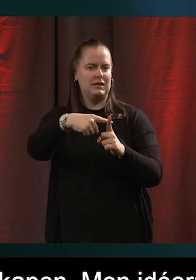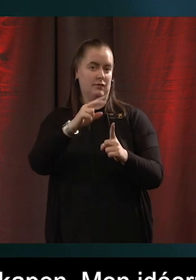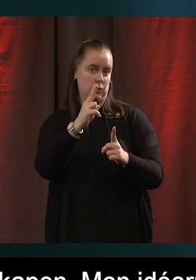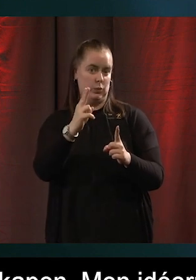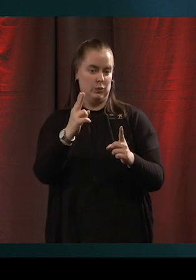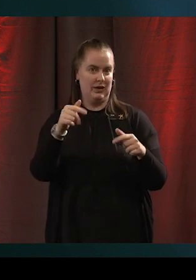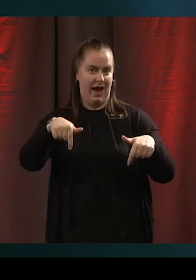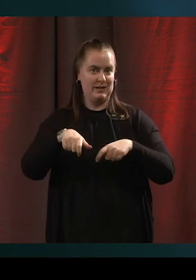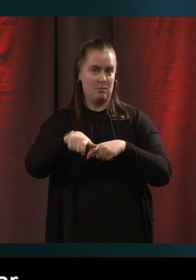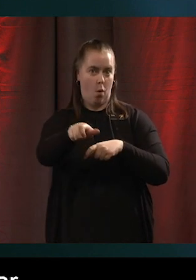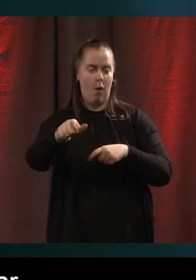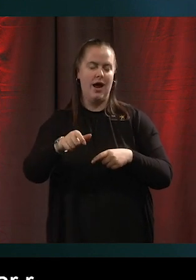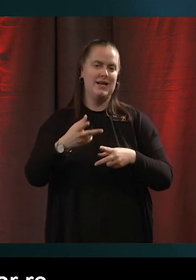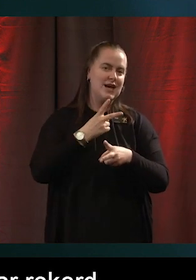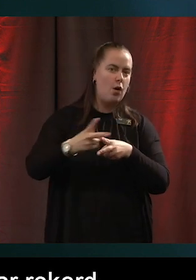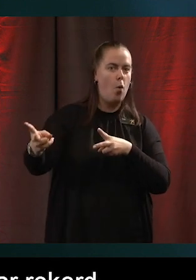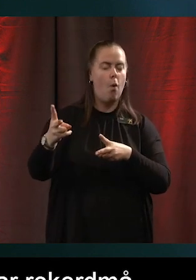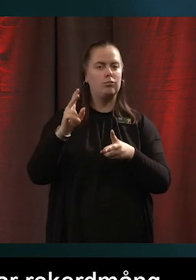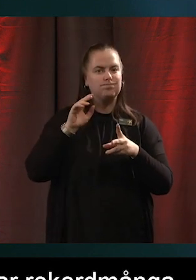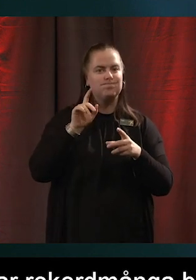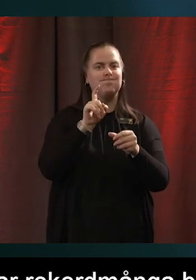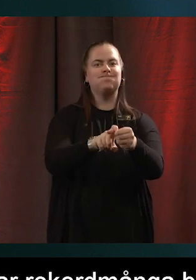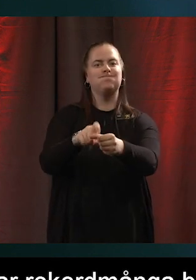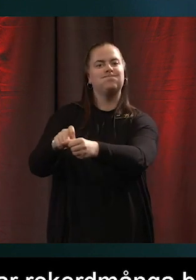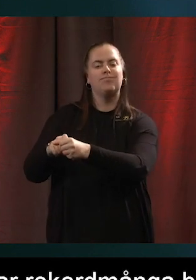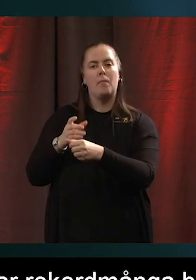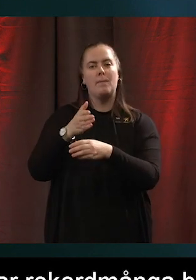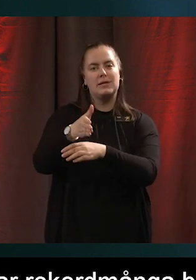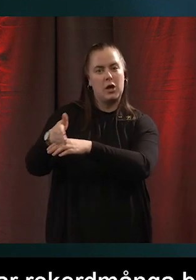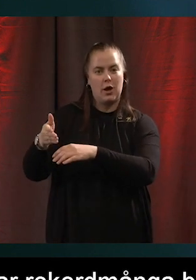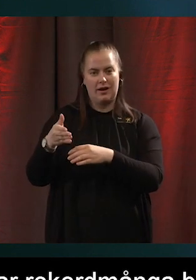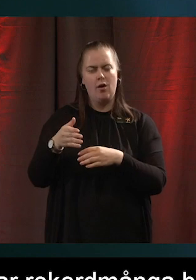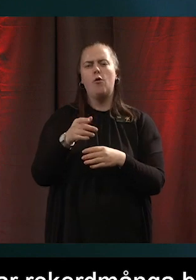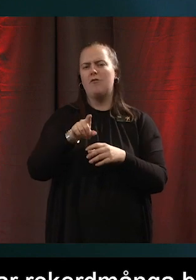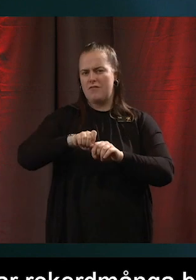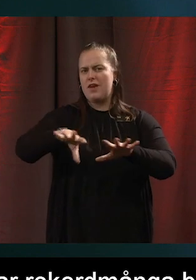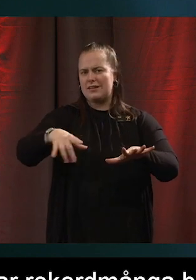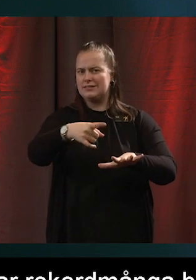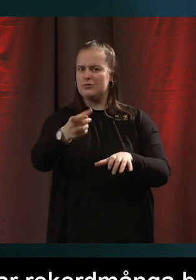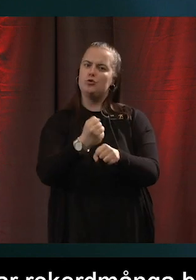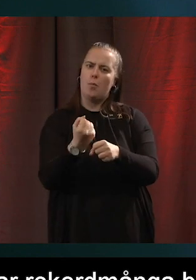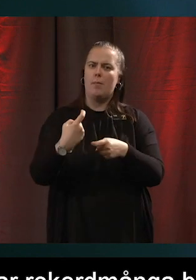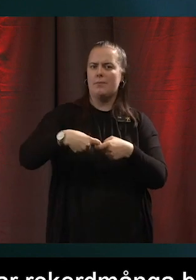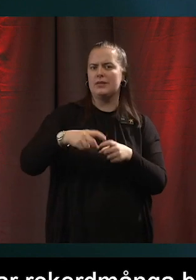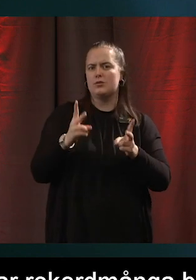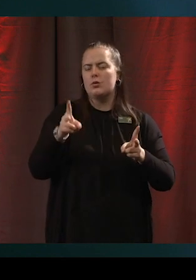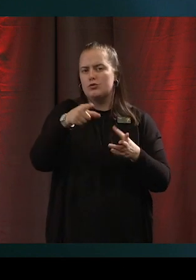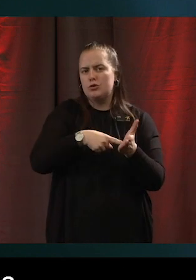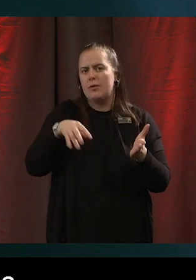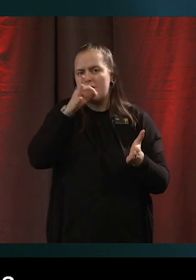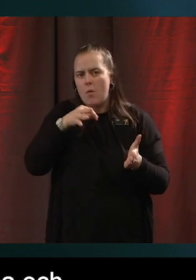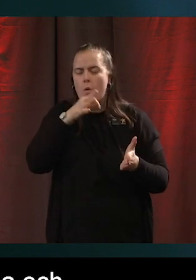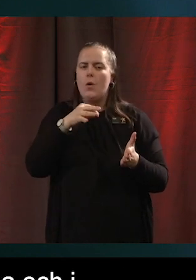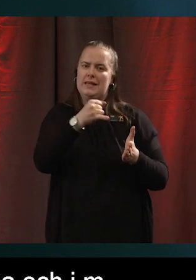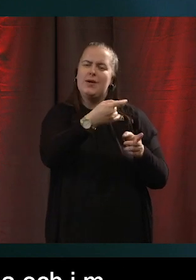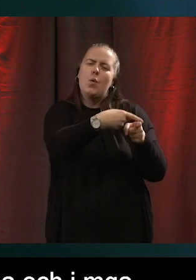besökare på det här spåret idag. Och dessa rekordmånga besökare jobbar ju väldigt ofta just med de här frågorna och i väldigt många olika verksamheter. Så